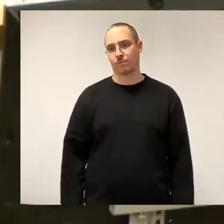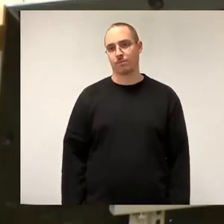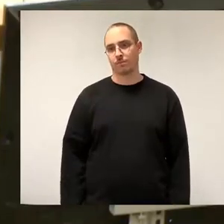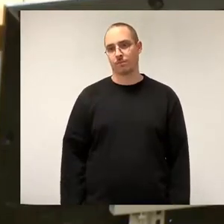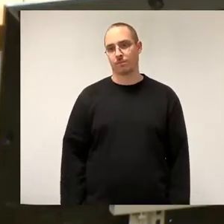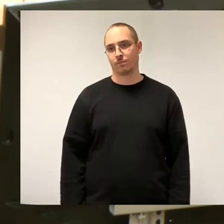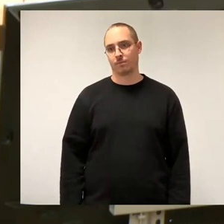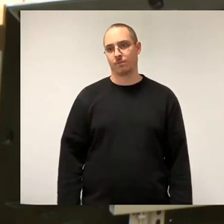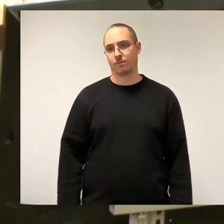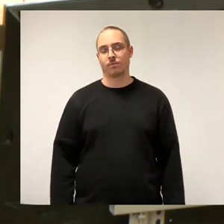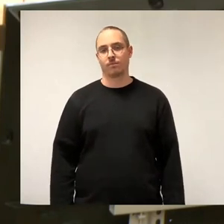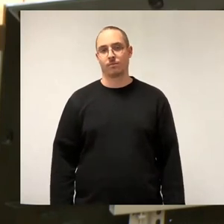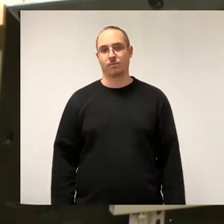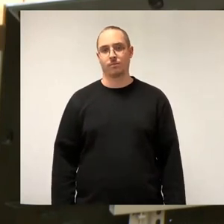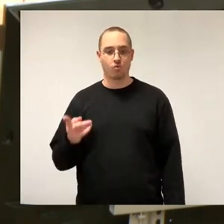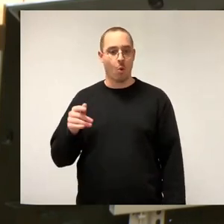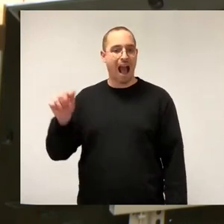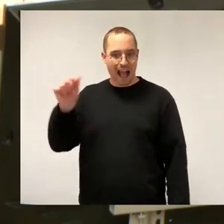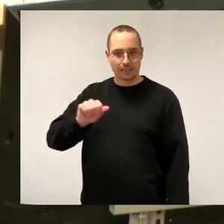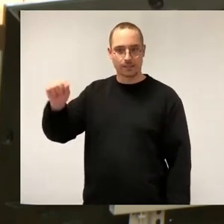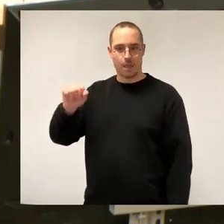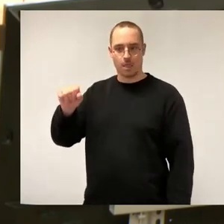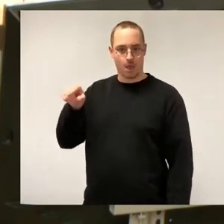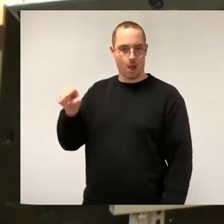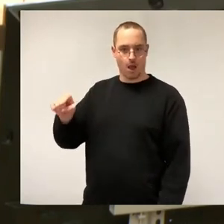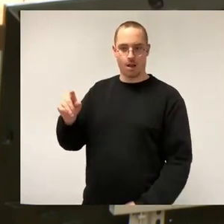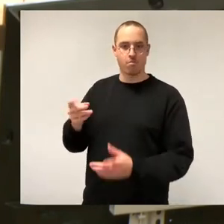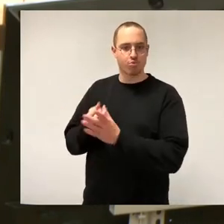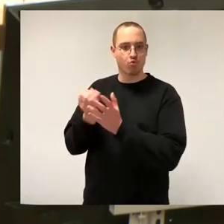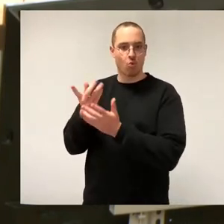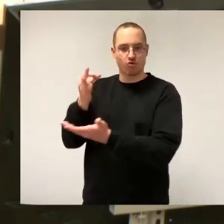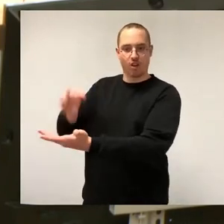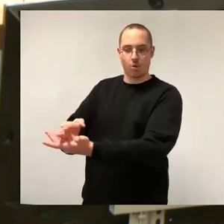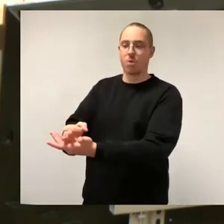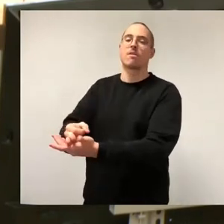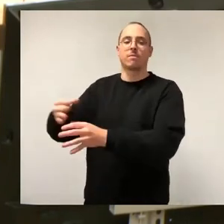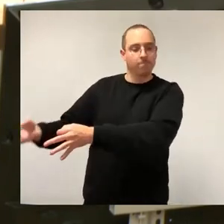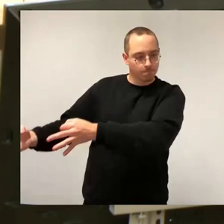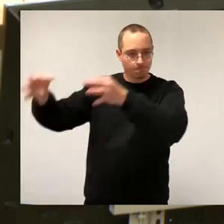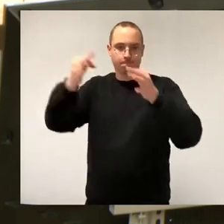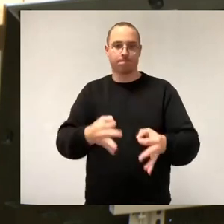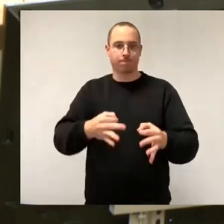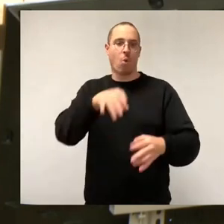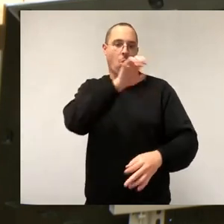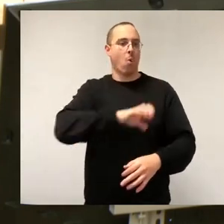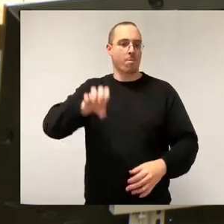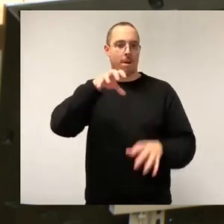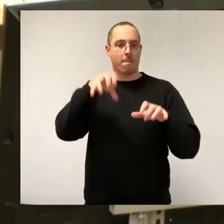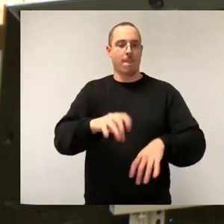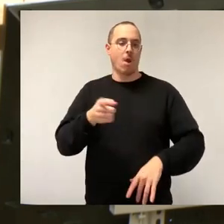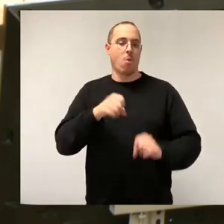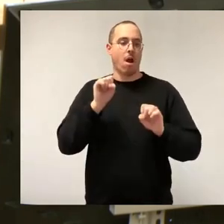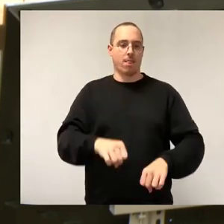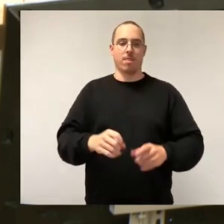Asien nach Europa holt und damit einen wichtigen Zukunftsmarkt für den europäischen Markt sichert. An dieser Stelle möchte ich insbesondere